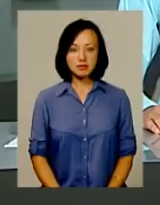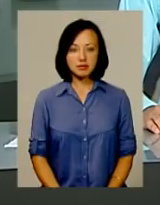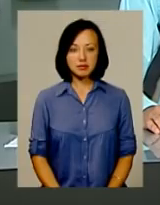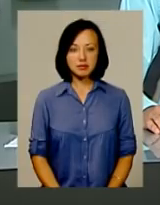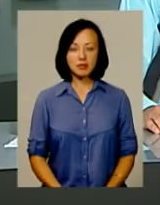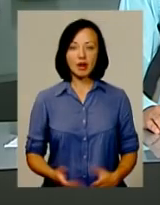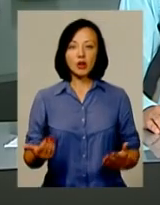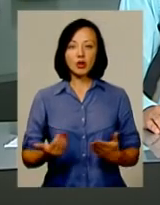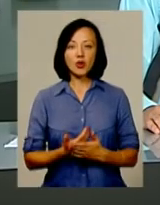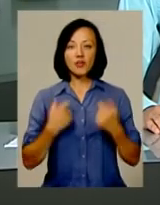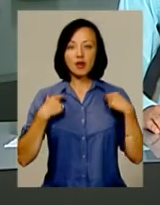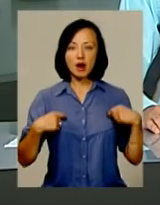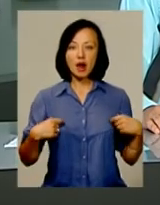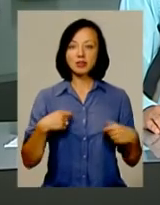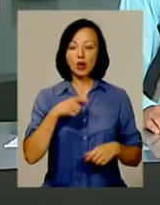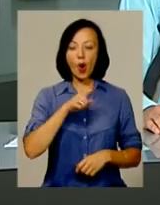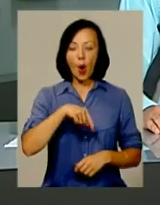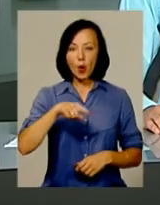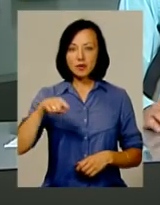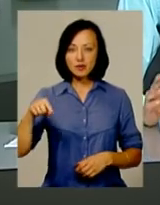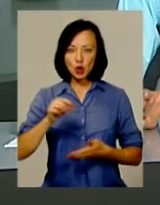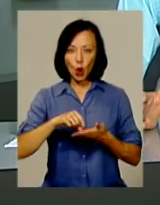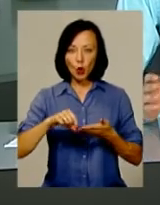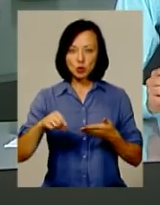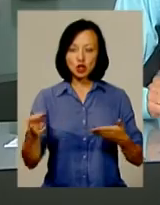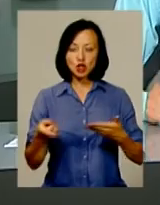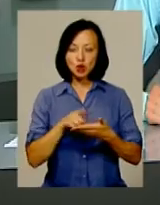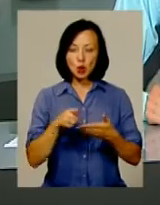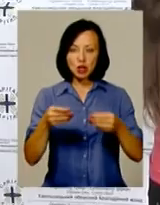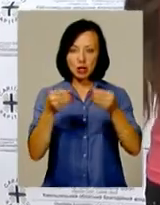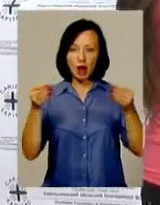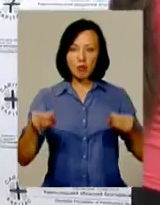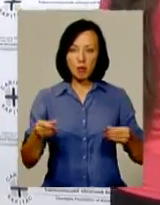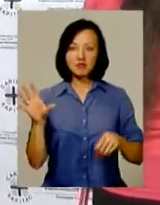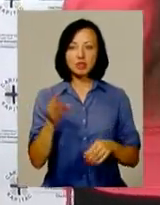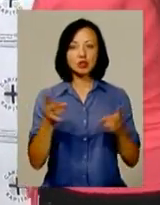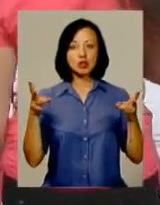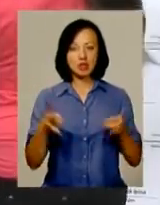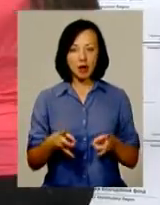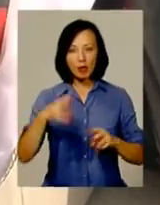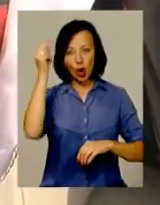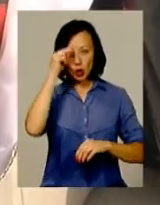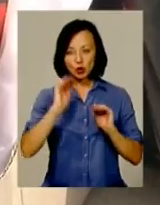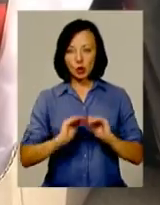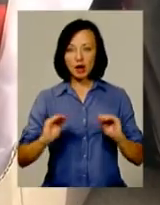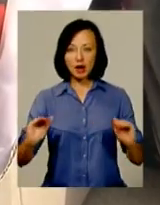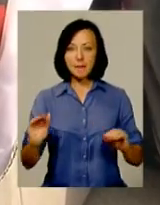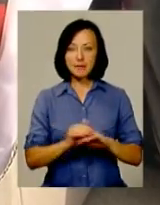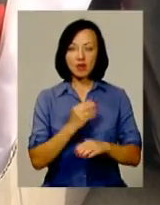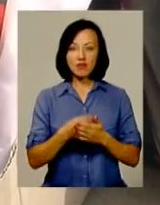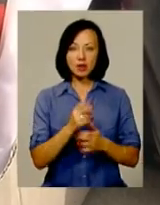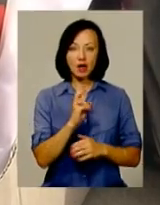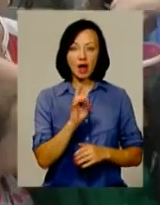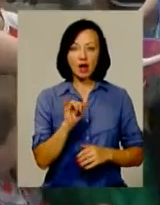Нові ранці, олівці, ручки, зошити та альбоми – все, що треба школяреві. Хмельницький обласний благодійний фонд «Карітас» вкотре